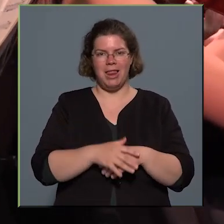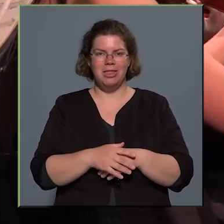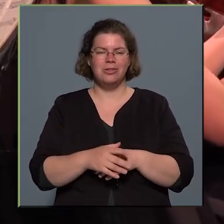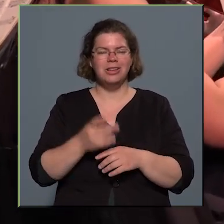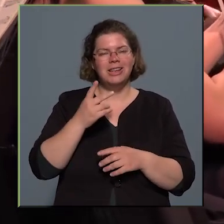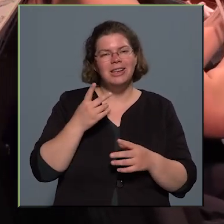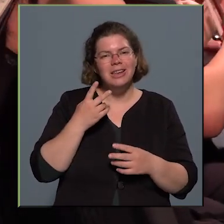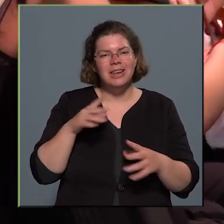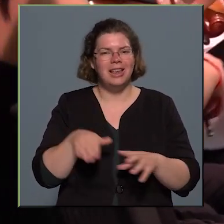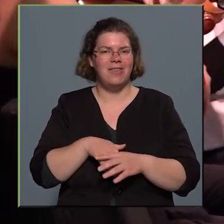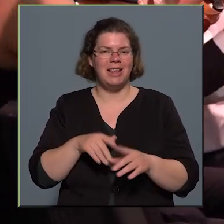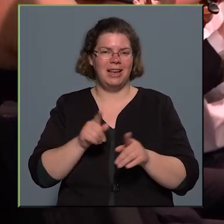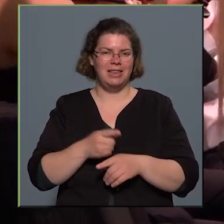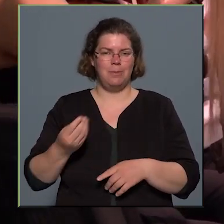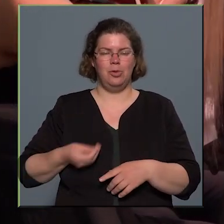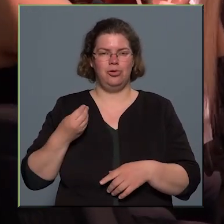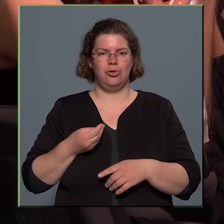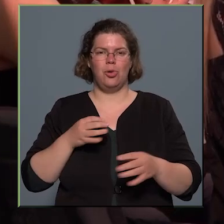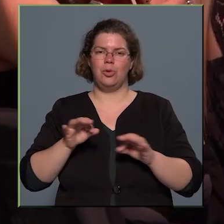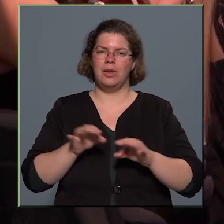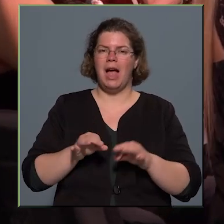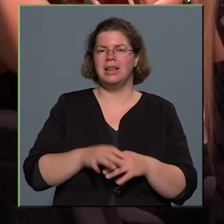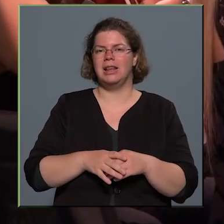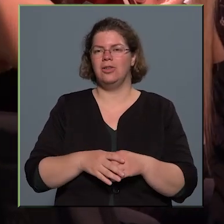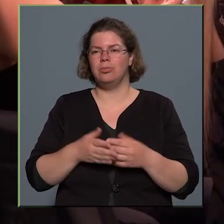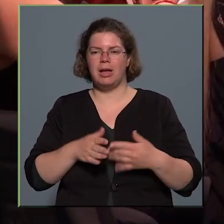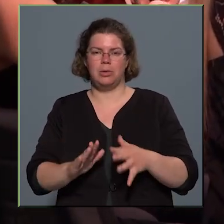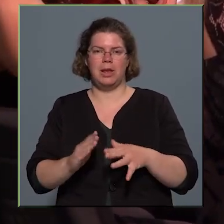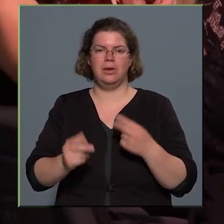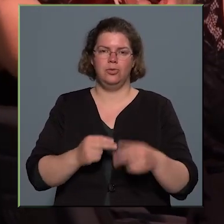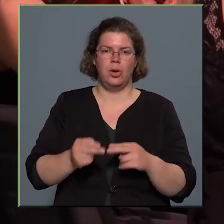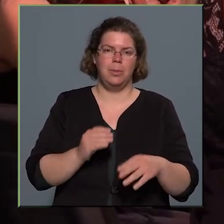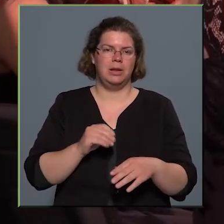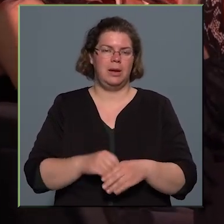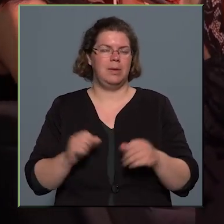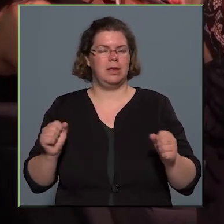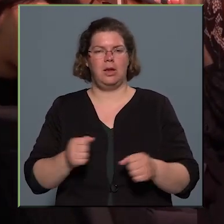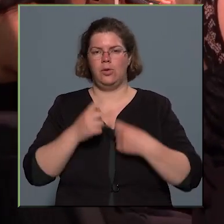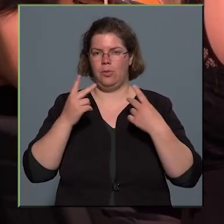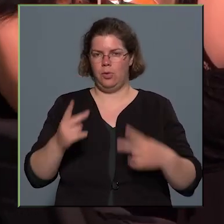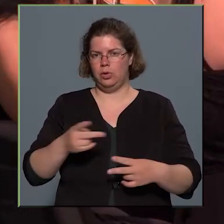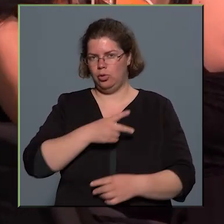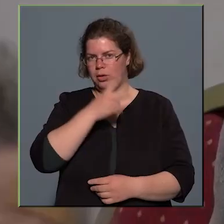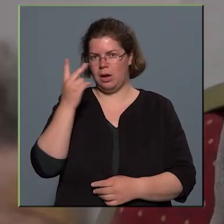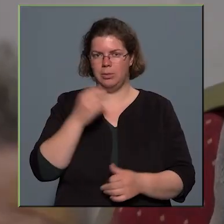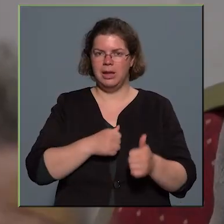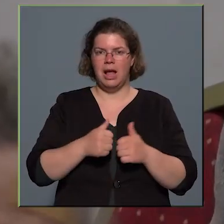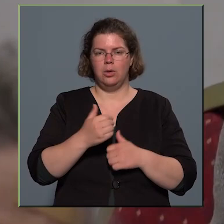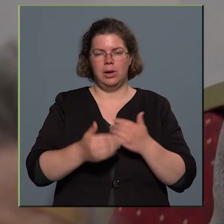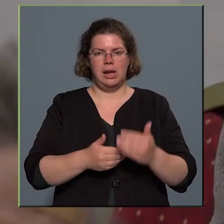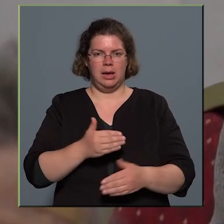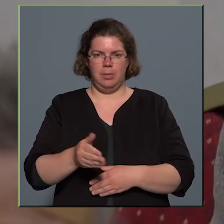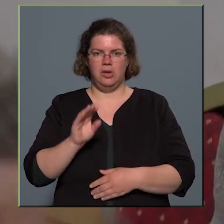összeállításának és megszületésének a folyamatában. Ez nagyon fontos szakmai előrelépés